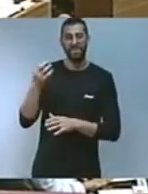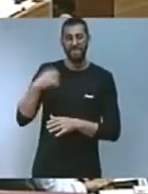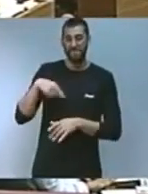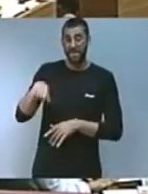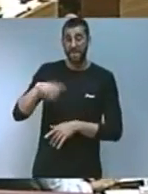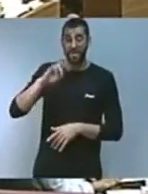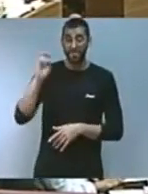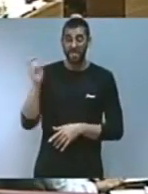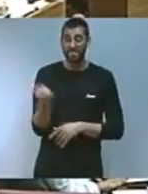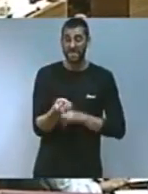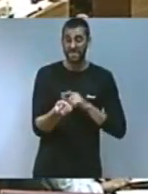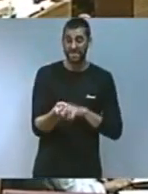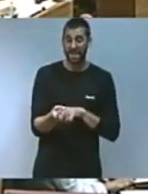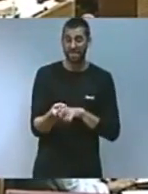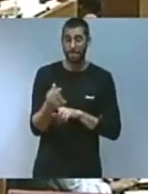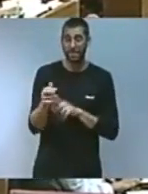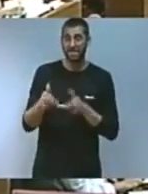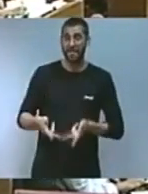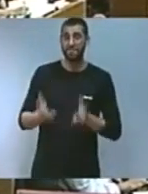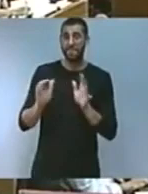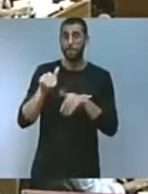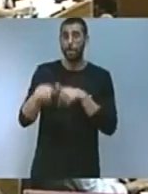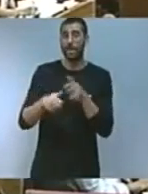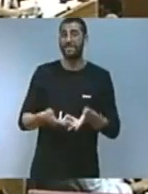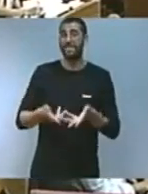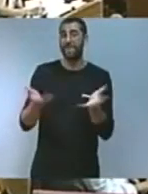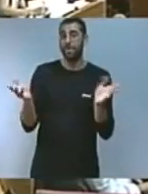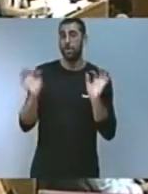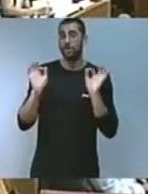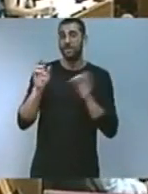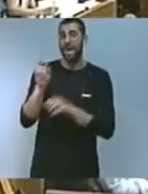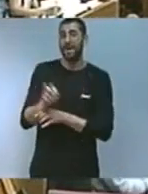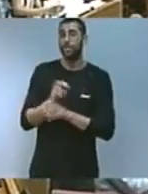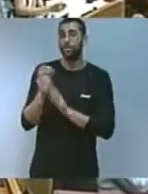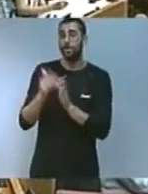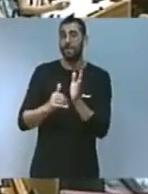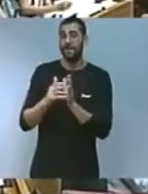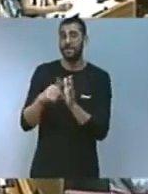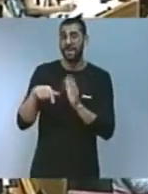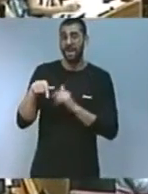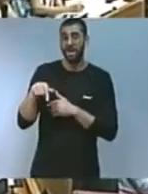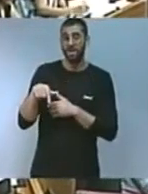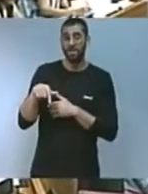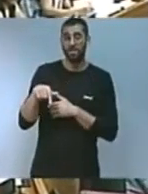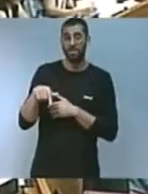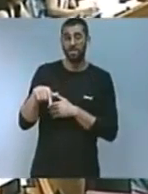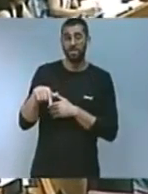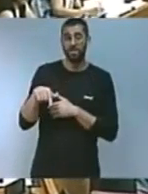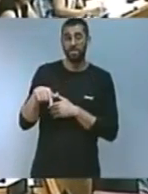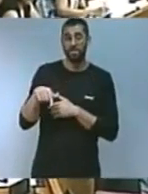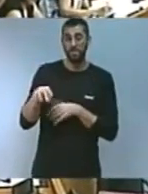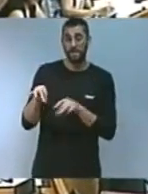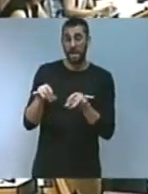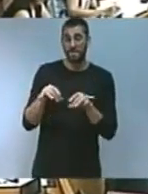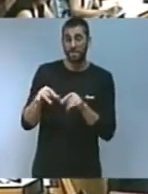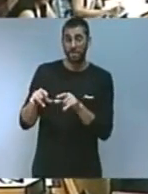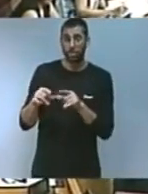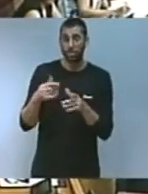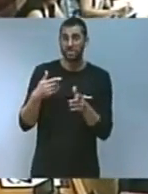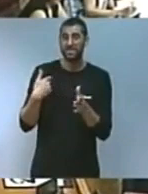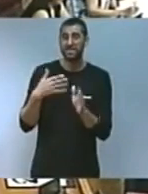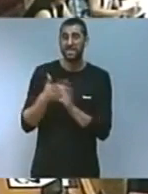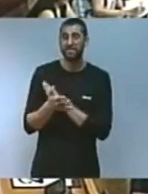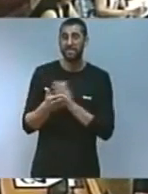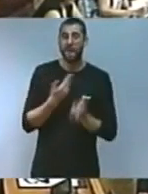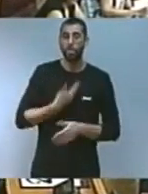democratització de l'agricultura valenciana que distribueix aquest sector les terres en moltes mans és un repte